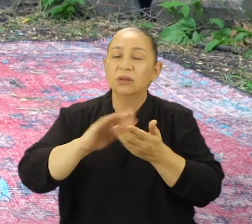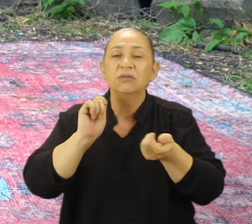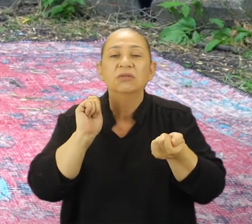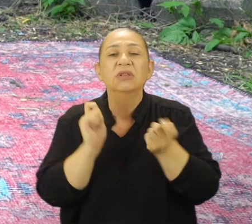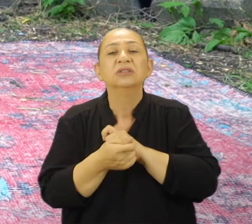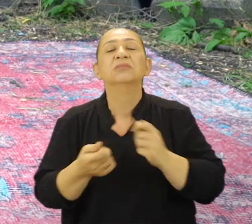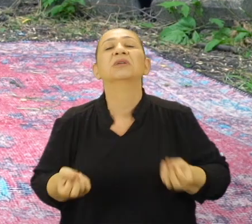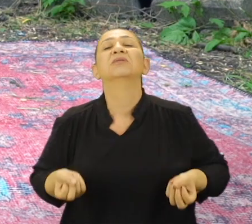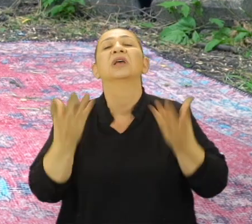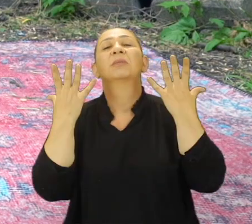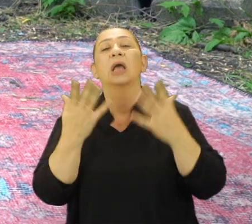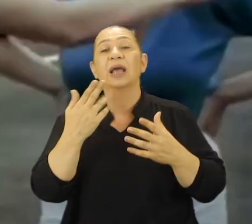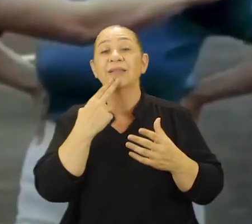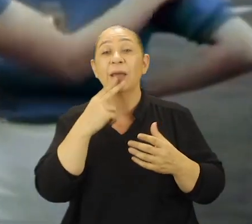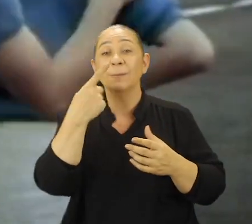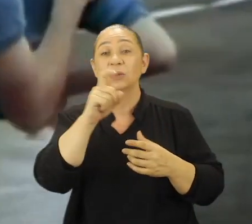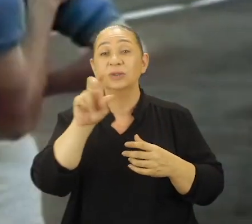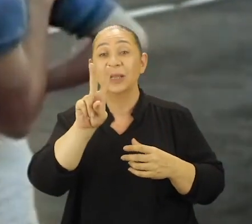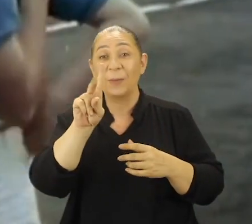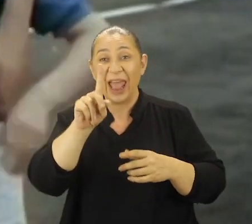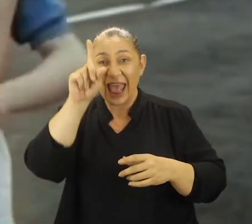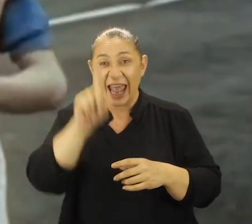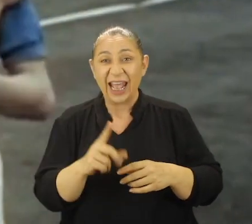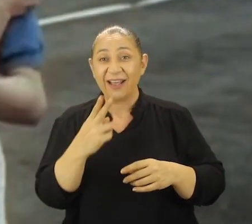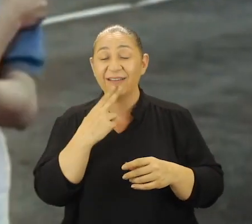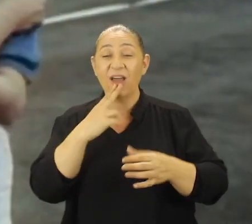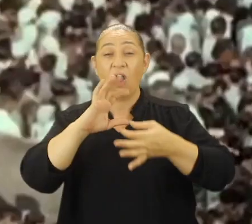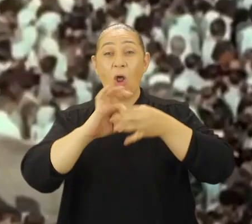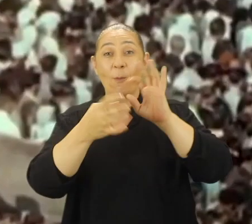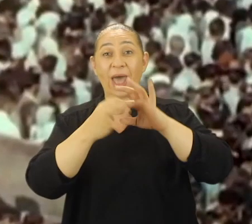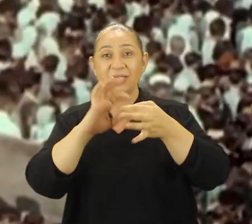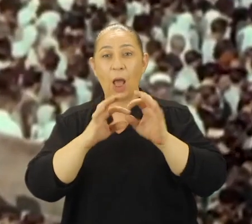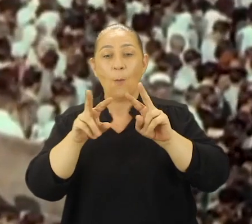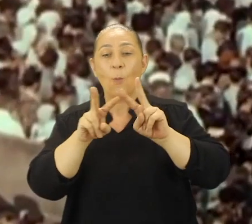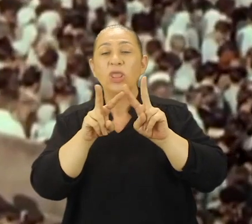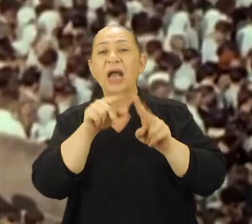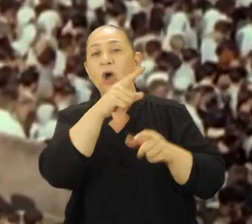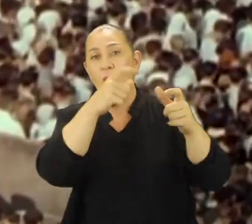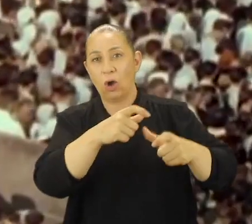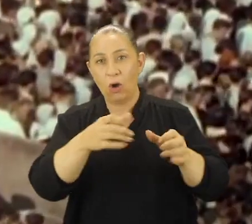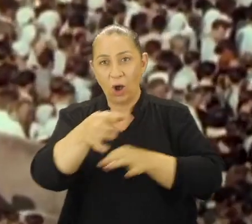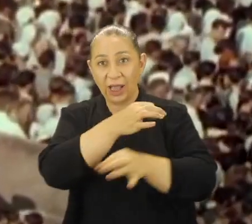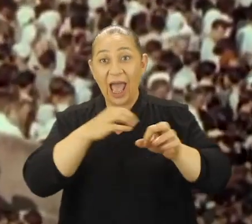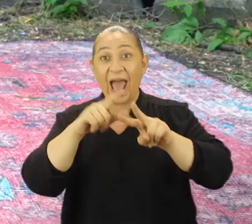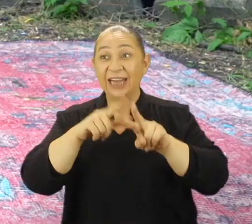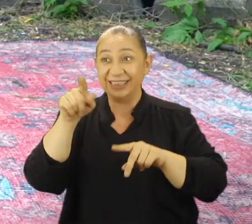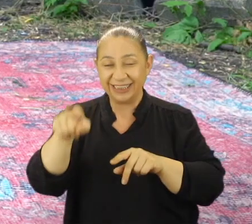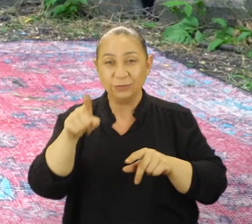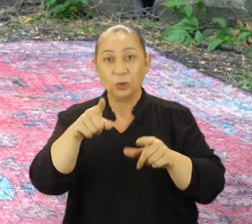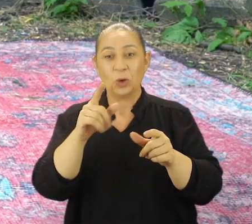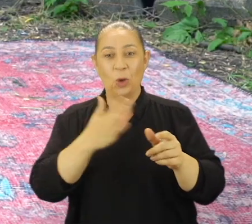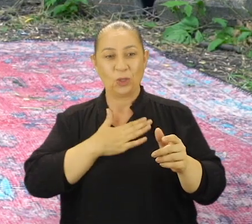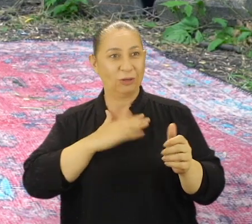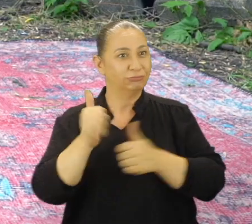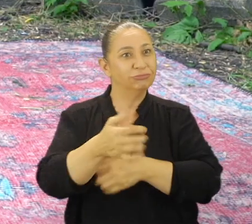değiştirmeye maalesef ki yetmedi. Kadınlar 1921'de ilk kadınlar olimpiyatlarını Monaco'da organize etti ve Alice'de